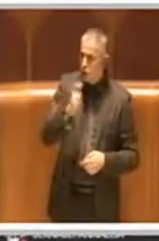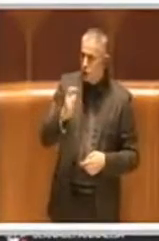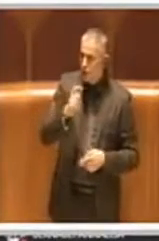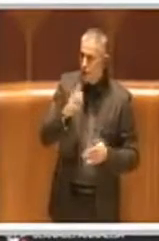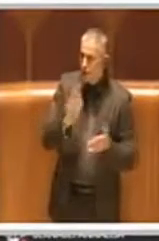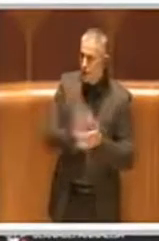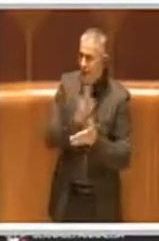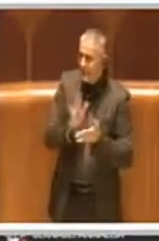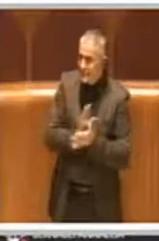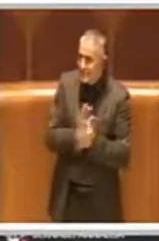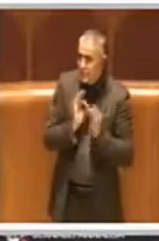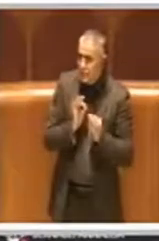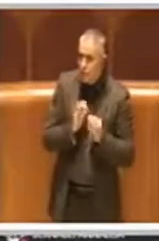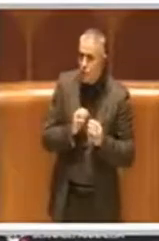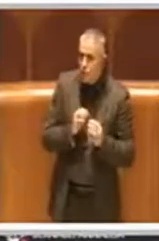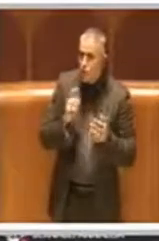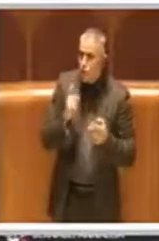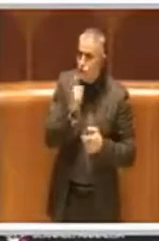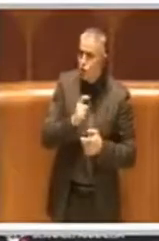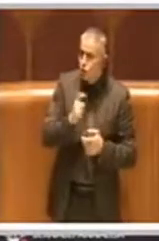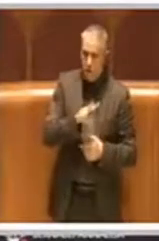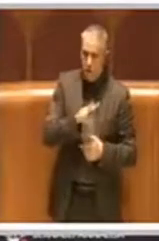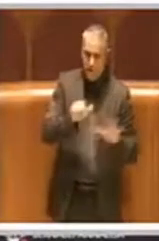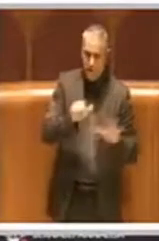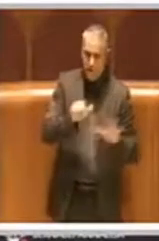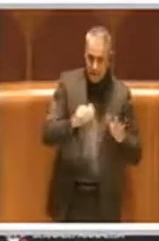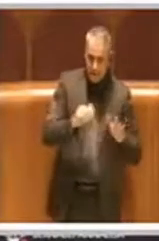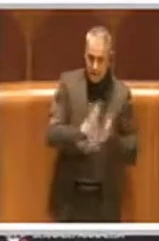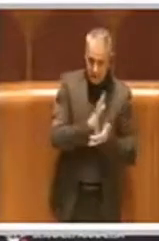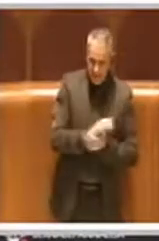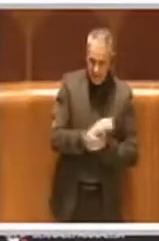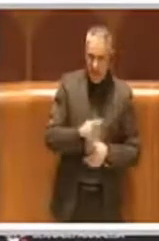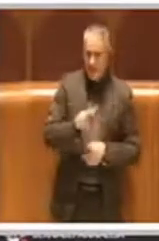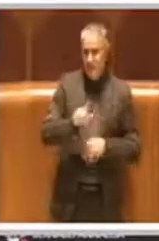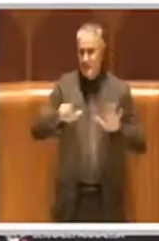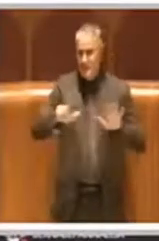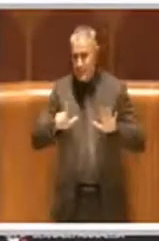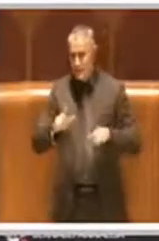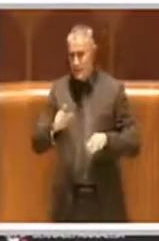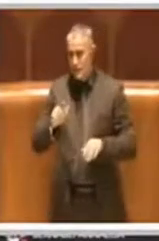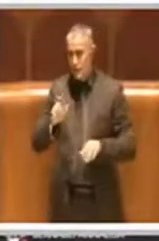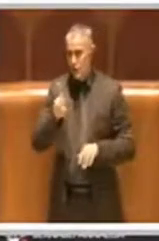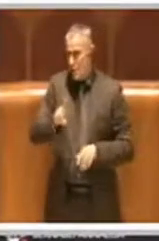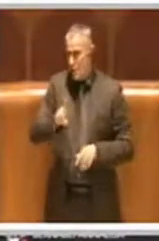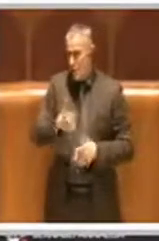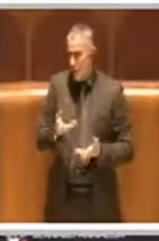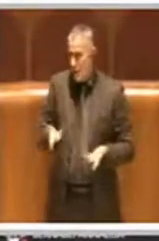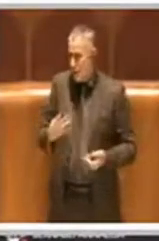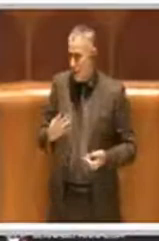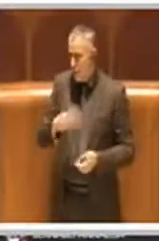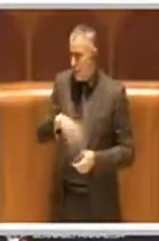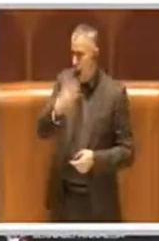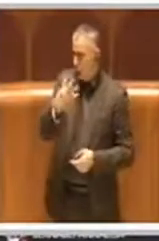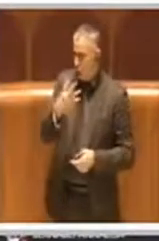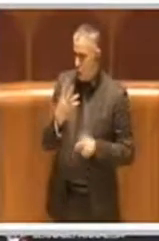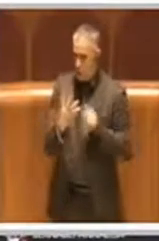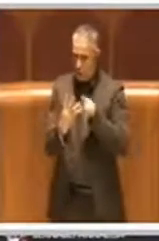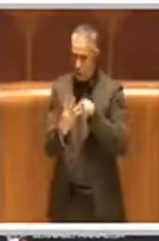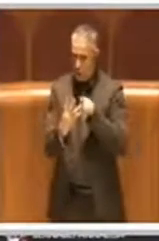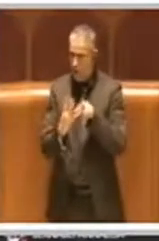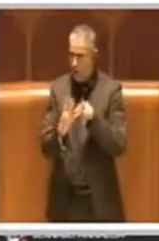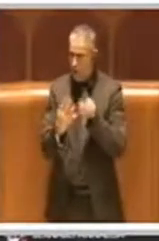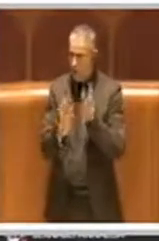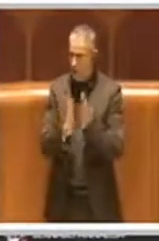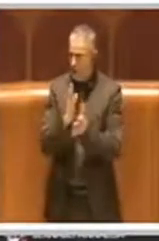proprio vere, perché il 26 è festa, il 27 è domenica, ecco, questo è quanto. Quindi